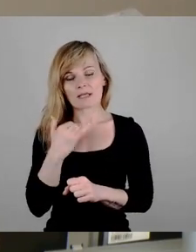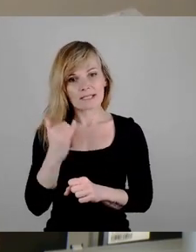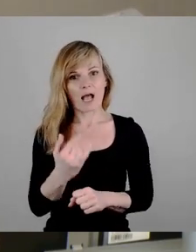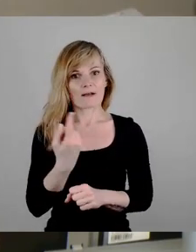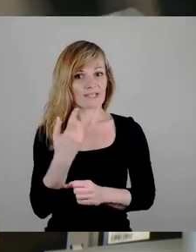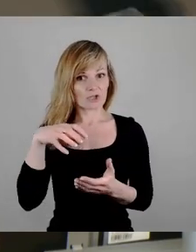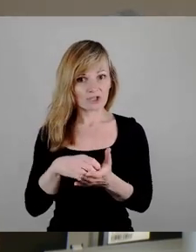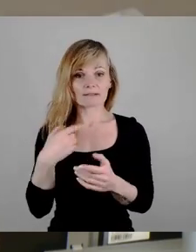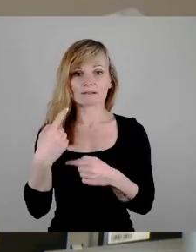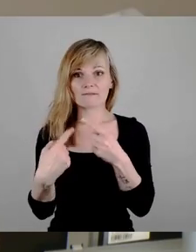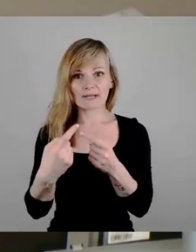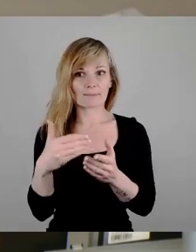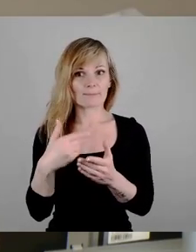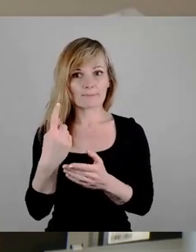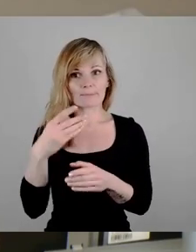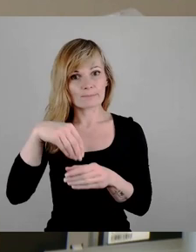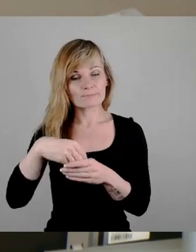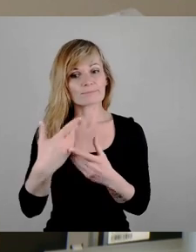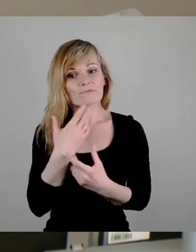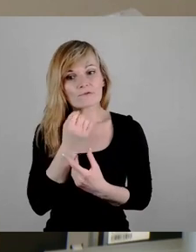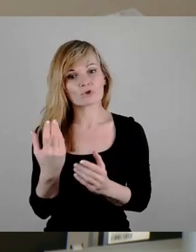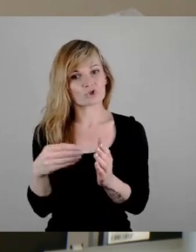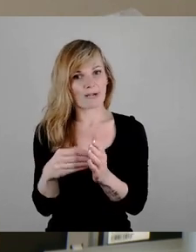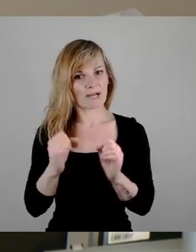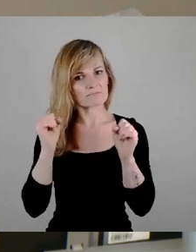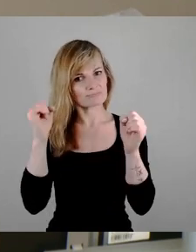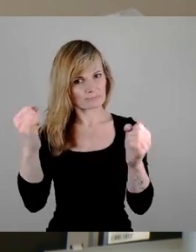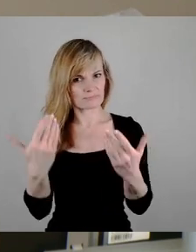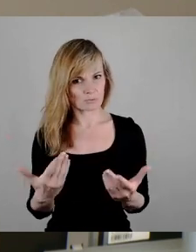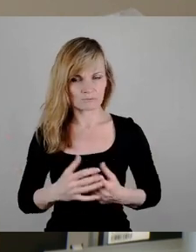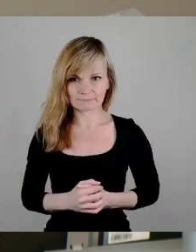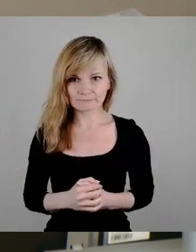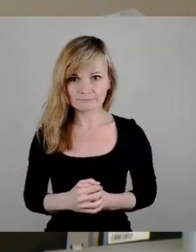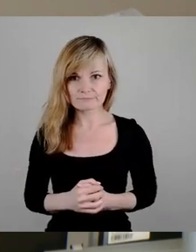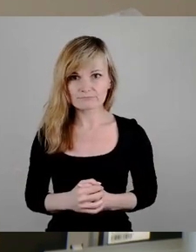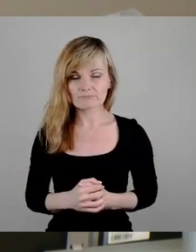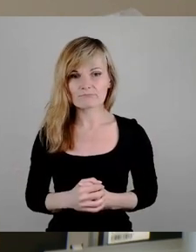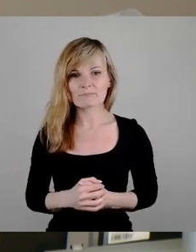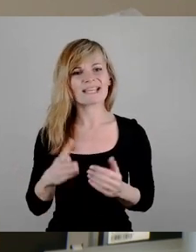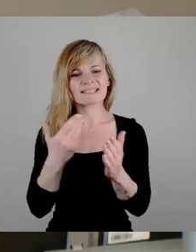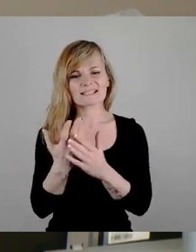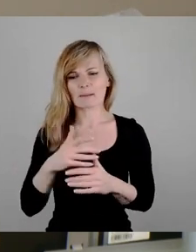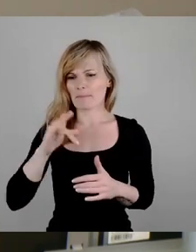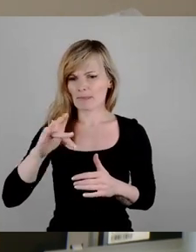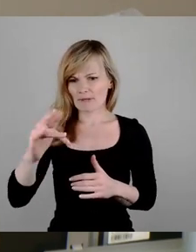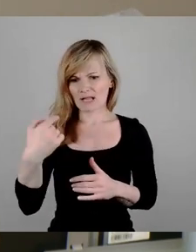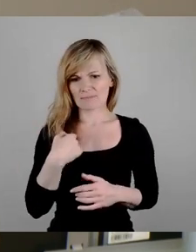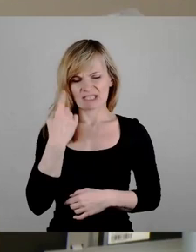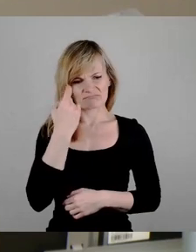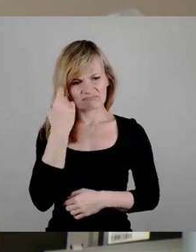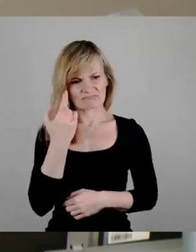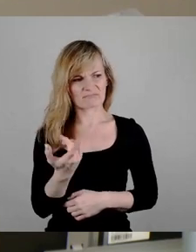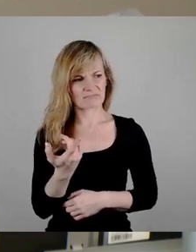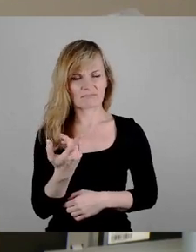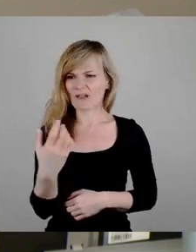aktive Rolle auch weiter einnehmen und wollen uns da tatsächlich auch einbringen. Und da wundert mich stellenweise schon, wenn es auf der einen Seite den Vorwurf gibt,